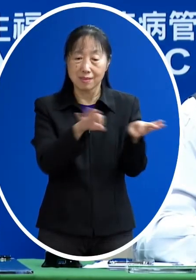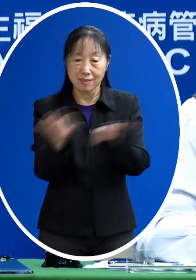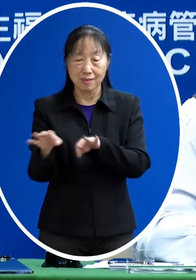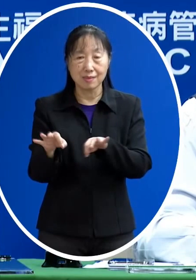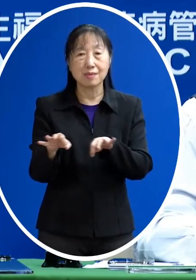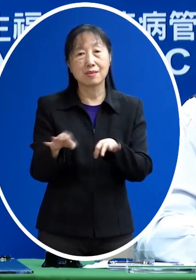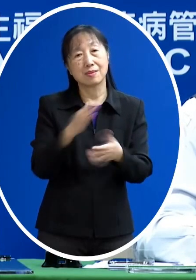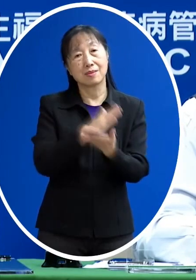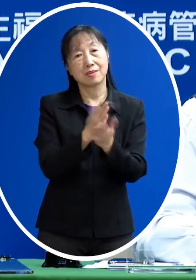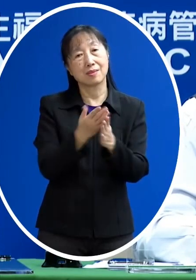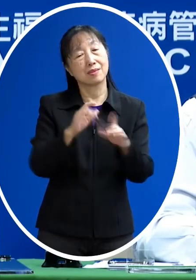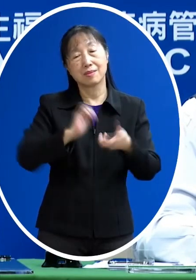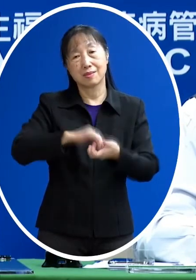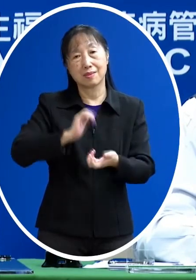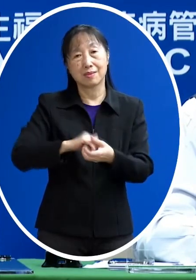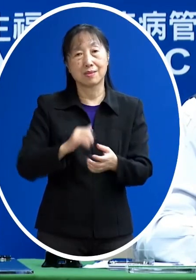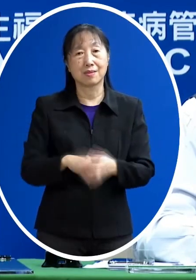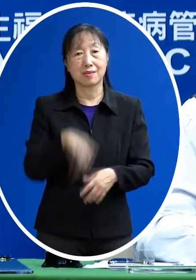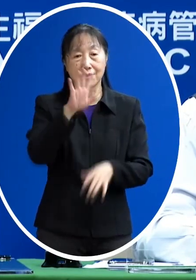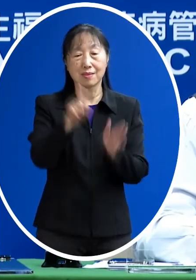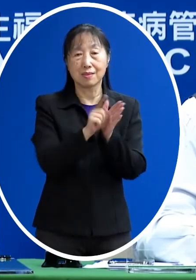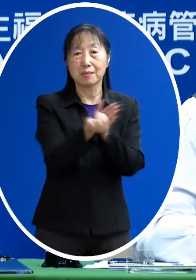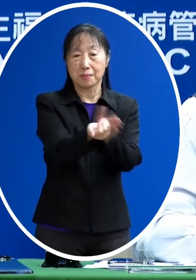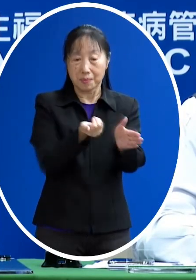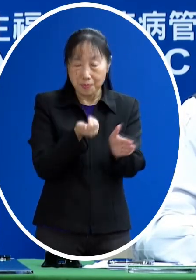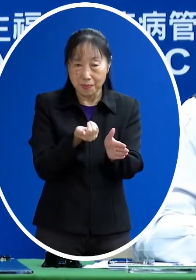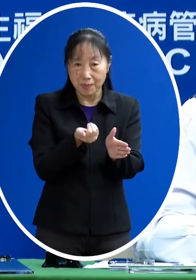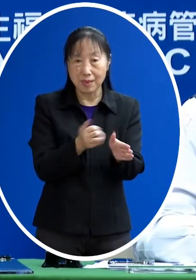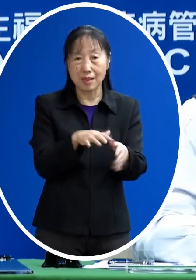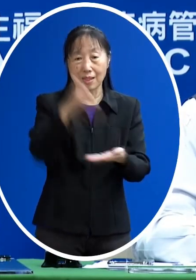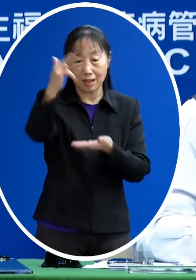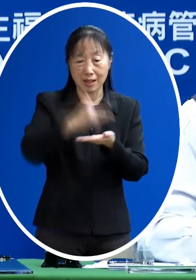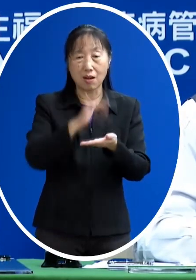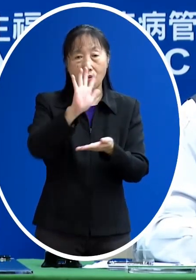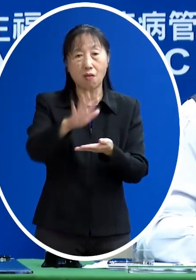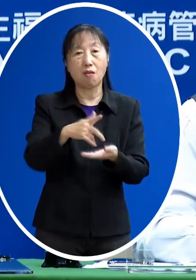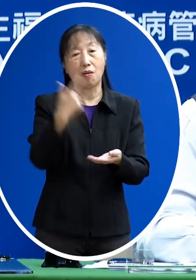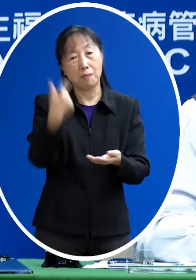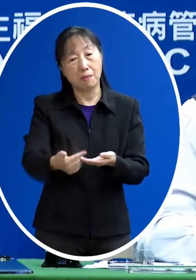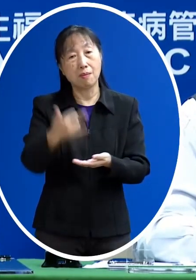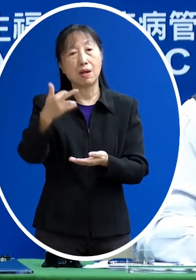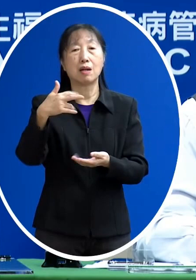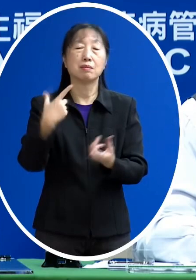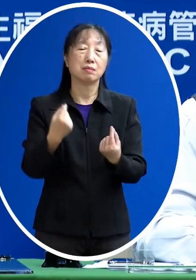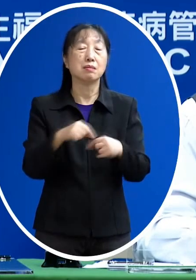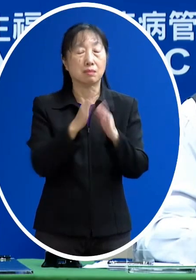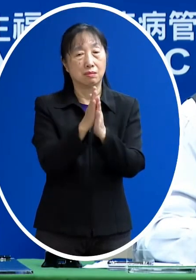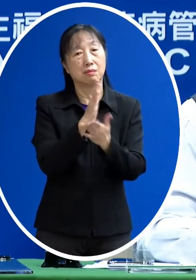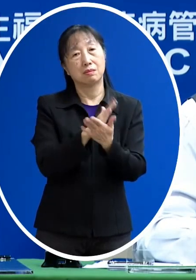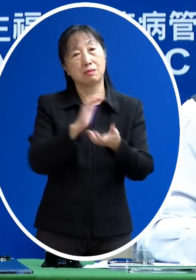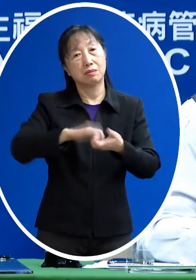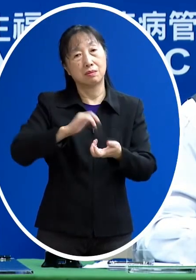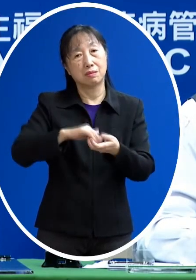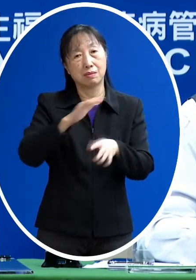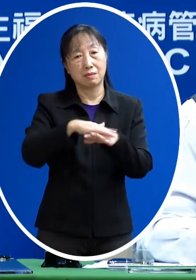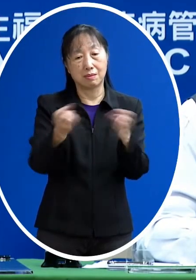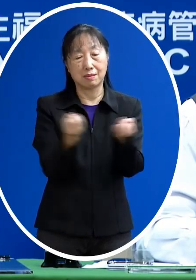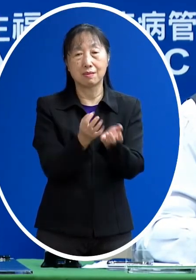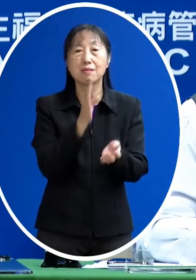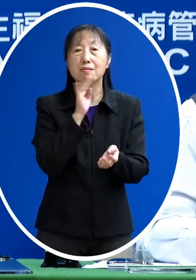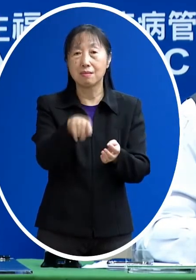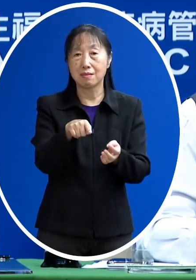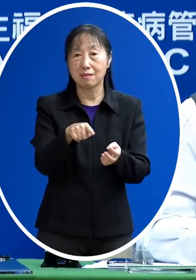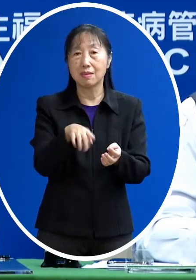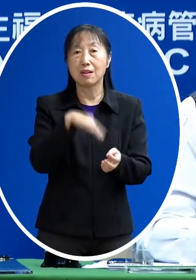都有那有一些有提早到的 也都有這並不是我們就一旦知道了一旦就是說知道